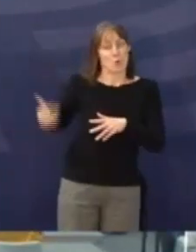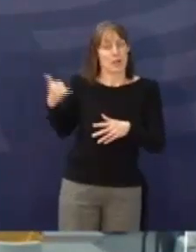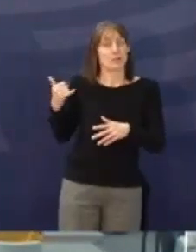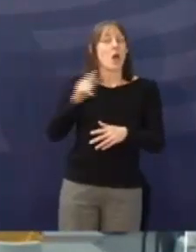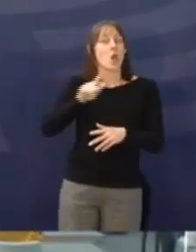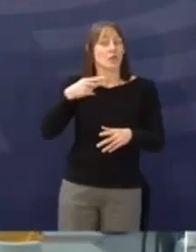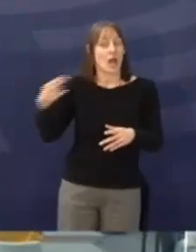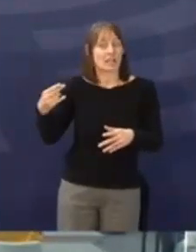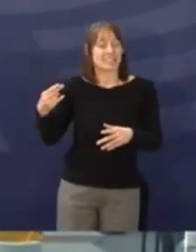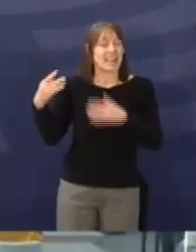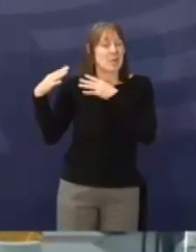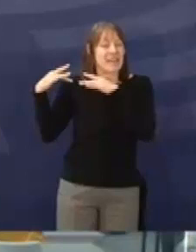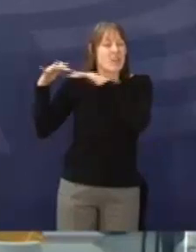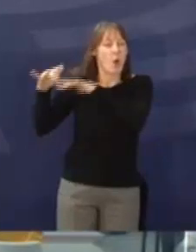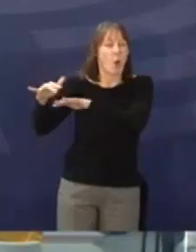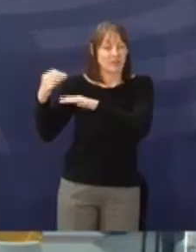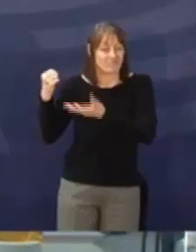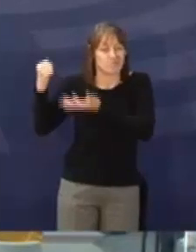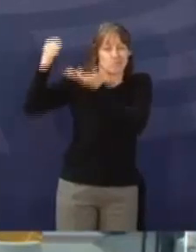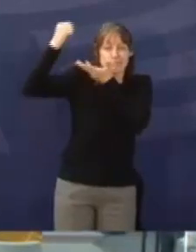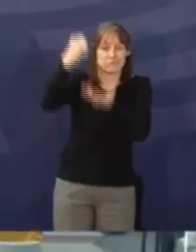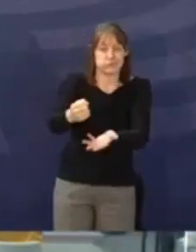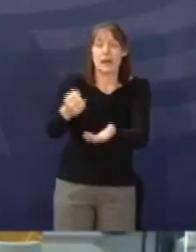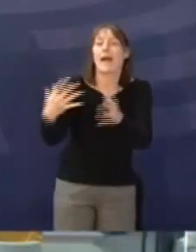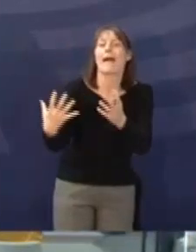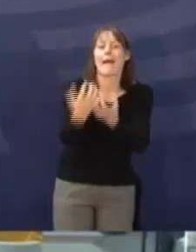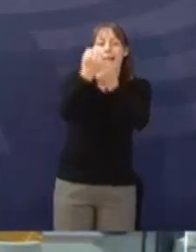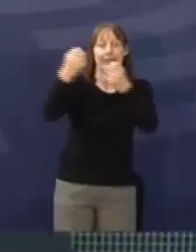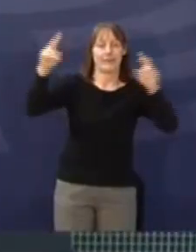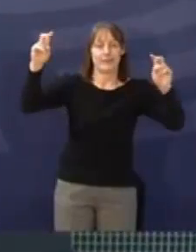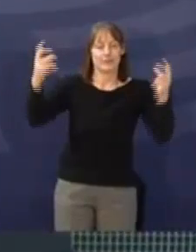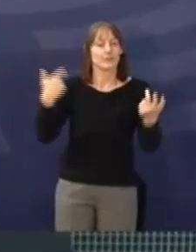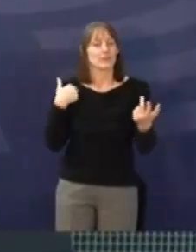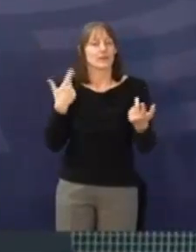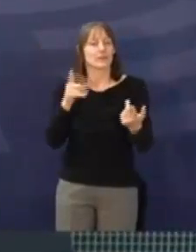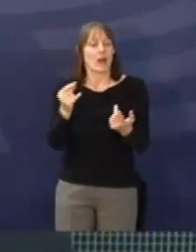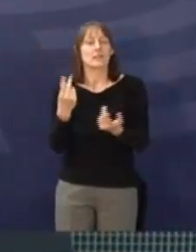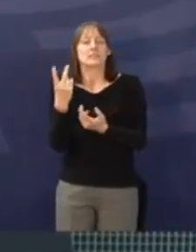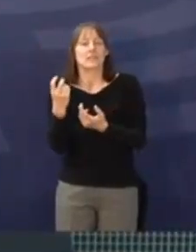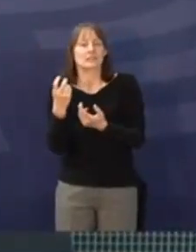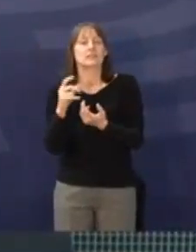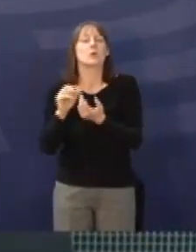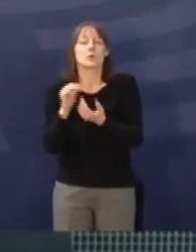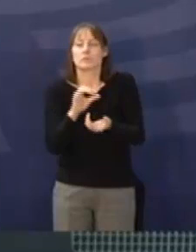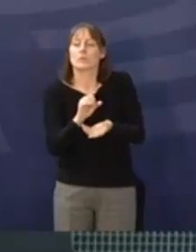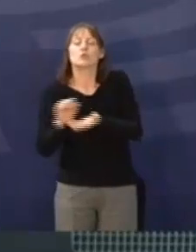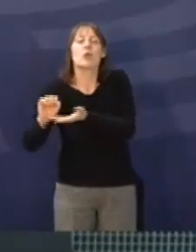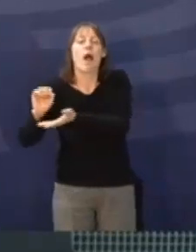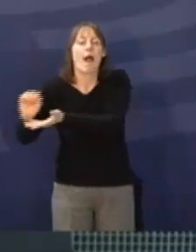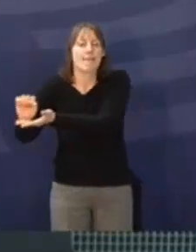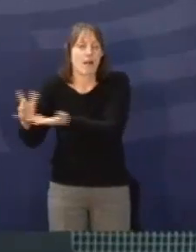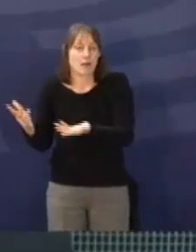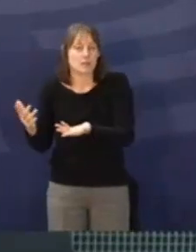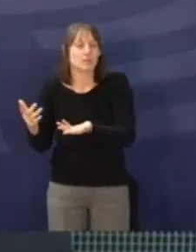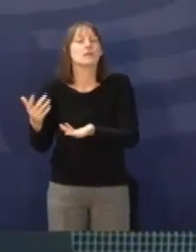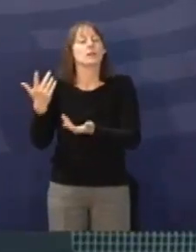9 Milliarden schweren Paket vom Deutschen Staat gerettet worden, mit einer 20% Beteiligung einer stillen Einlage, einem KfW-Kredit und zwei Sitz im